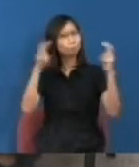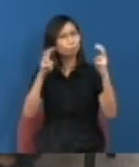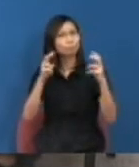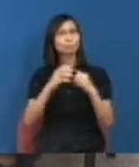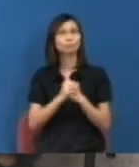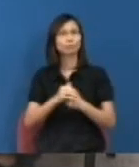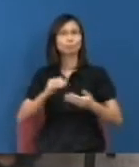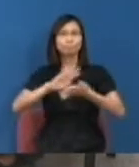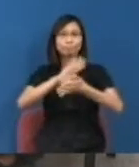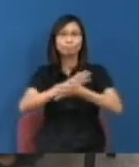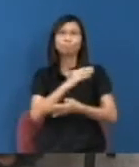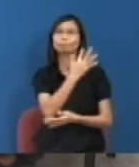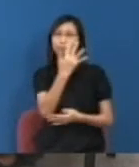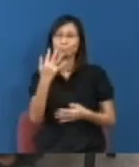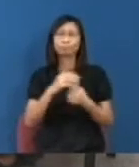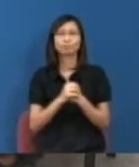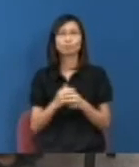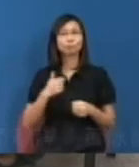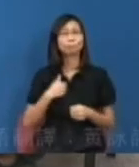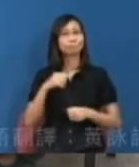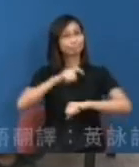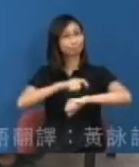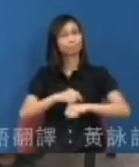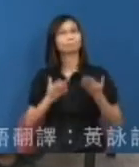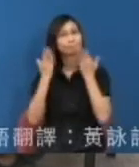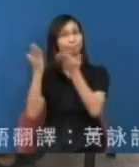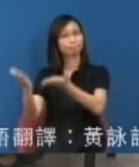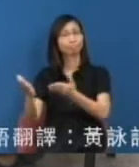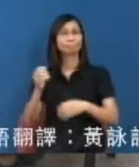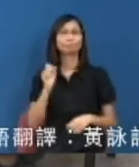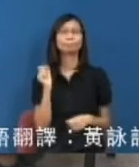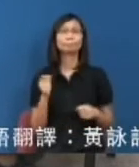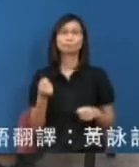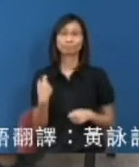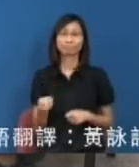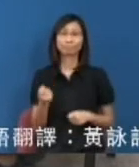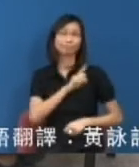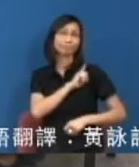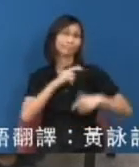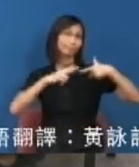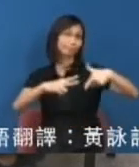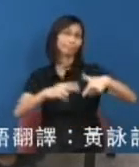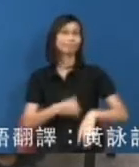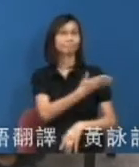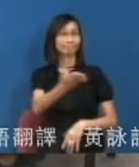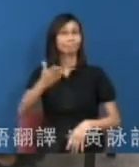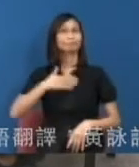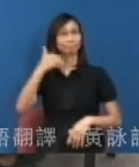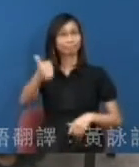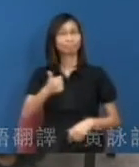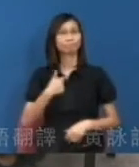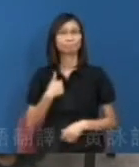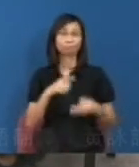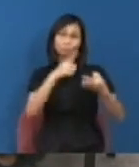很多年了或者我將時間交給Danny簡單自我介紹吧大家好 我是崔偉恆